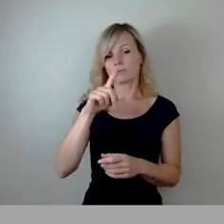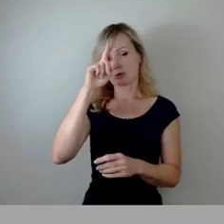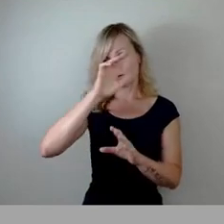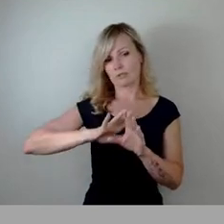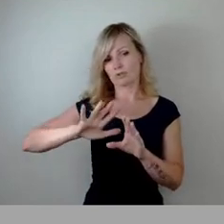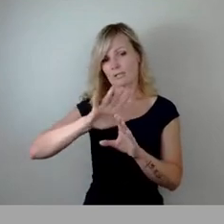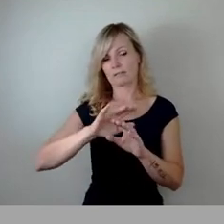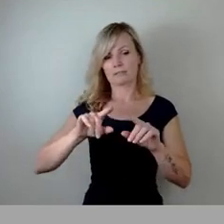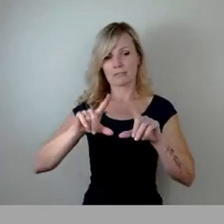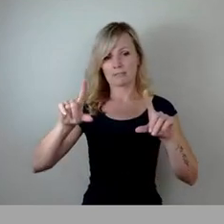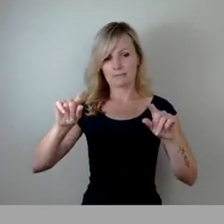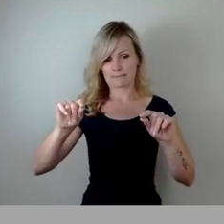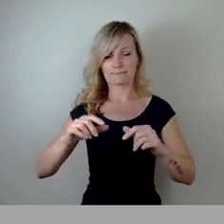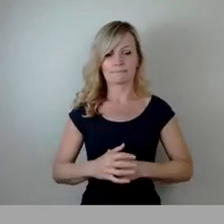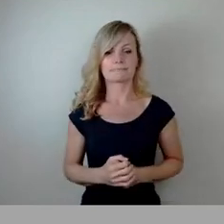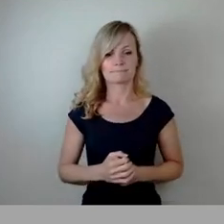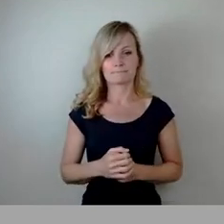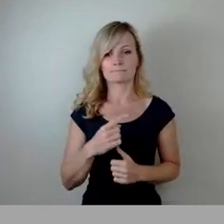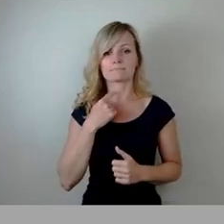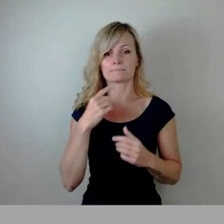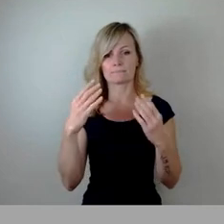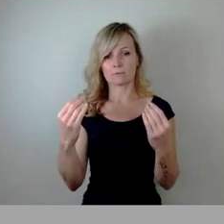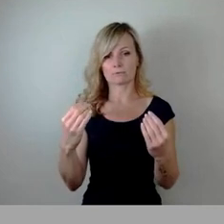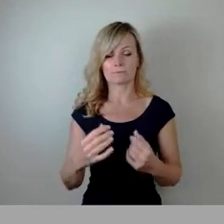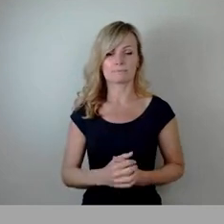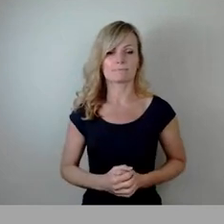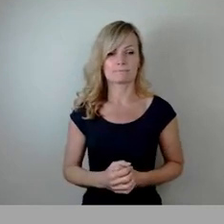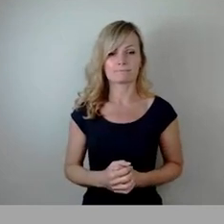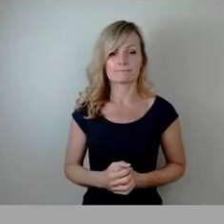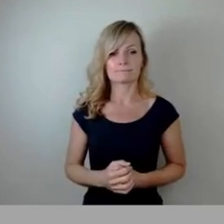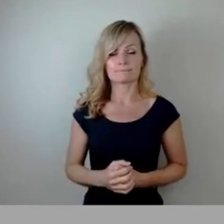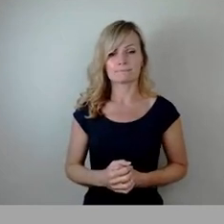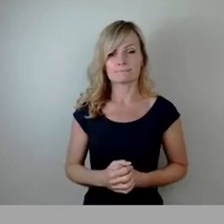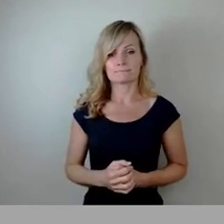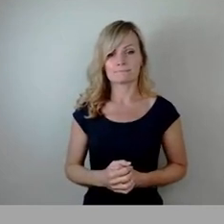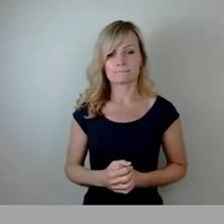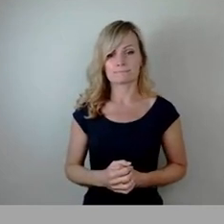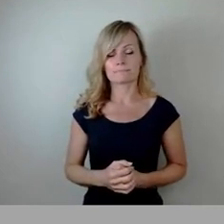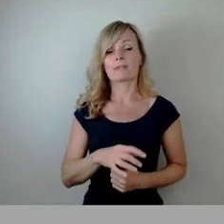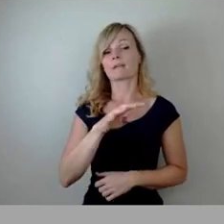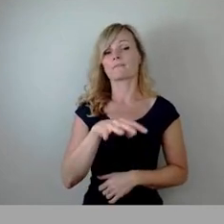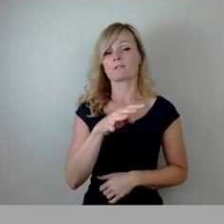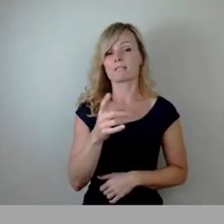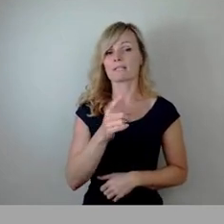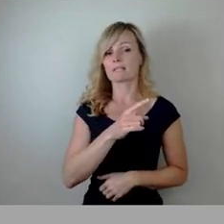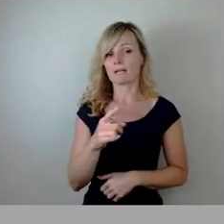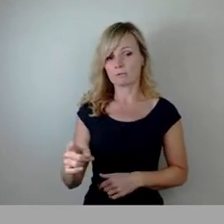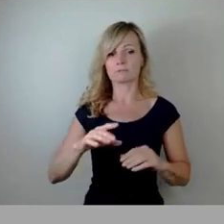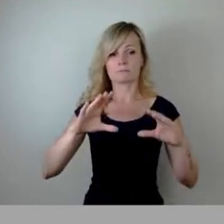rund 14.000 Nutzende gehabt.